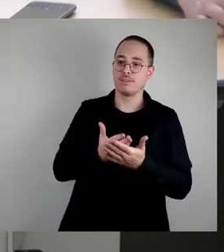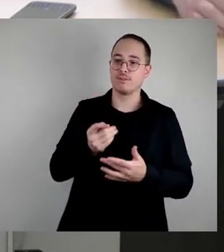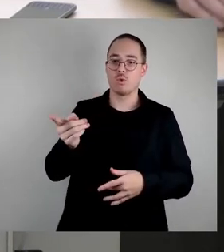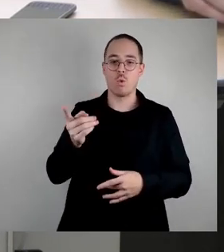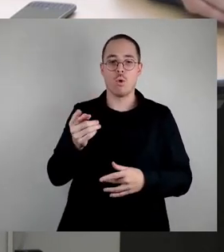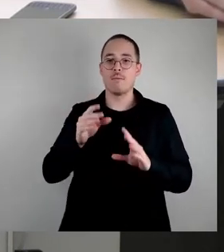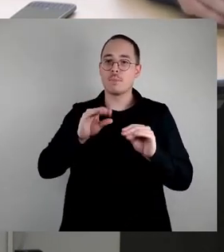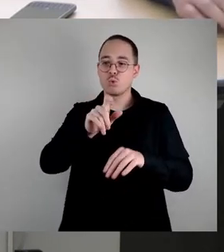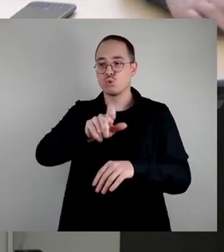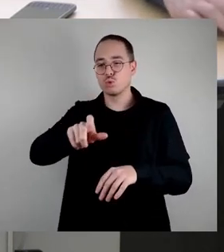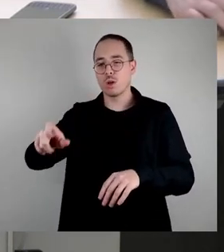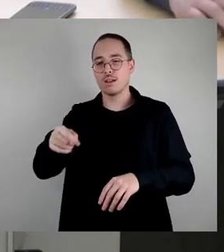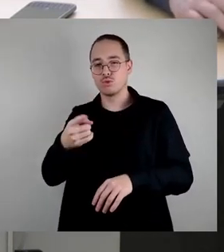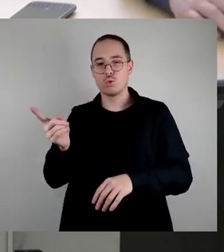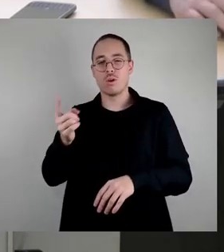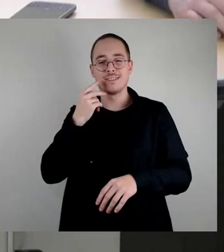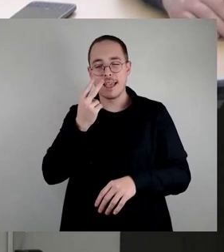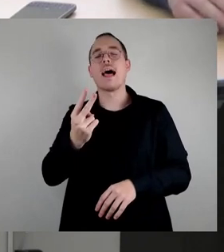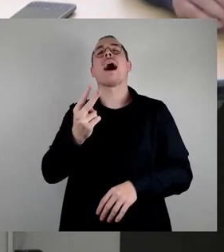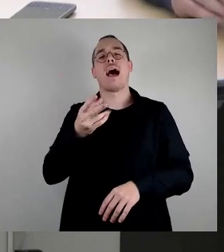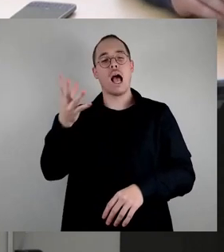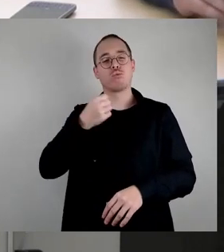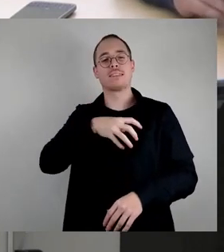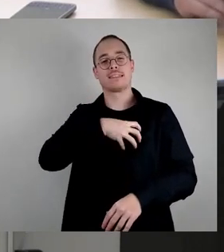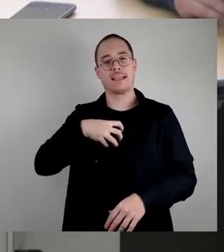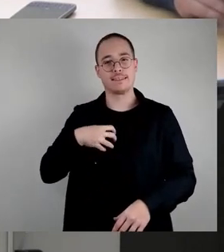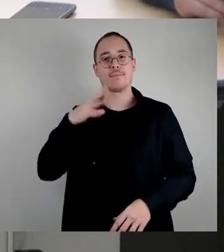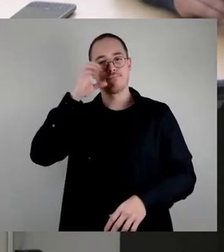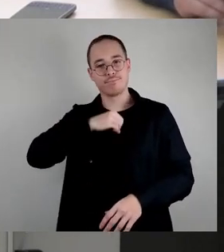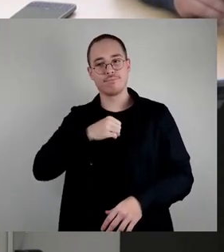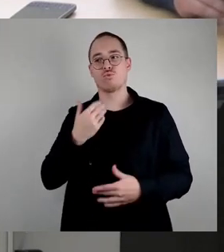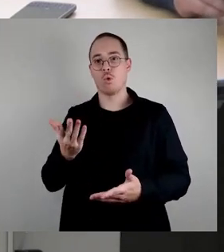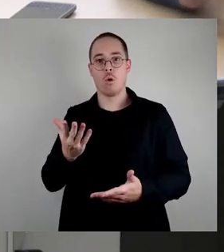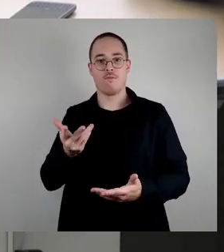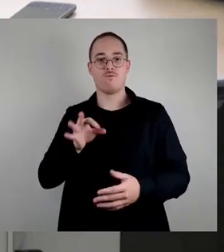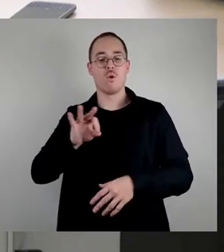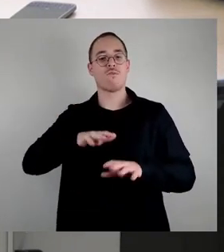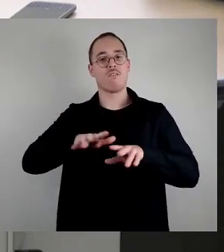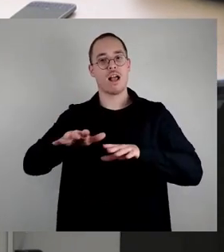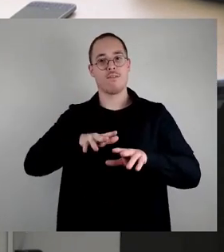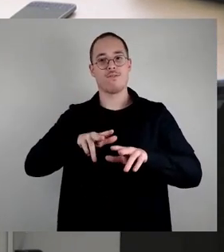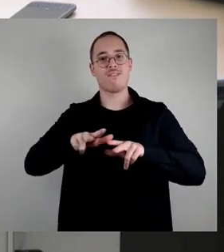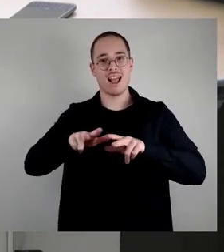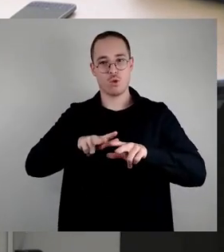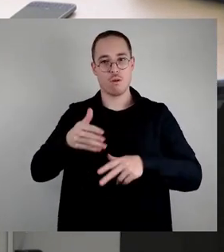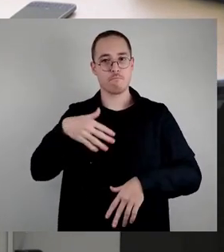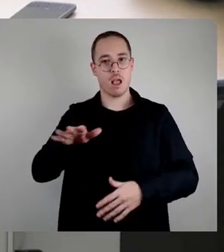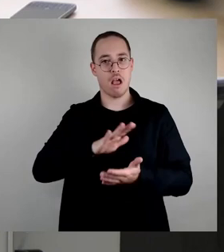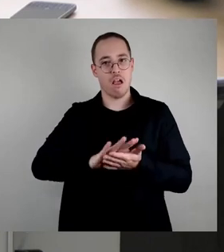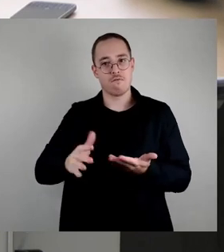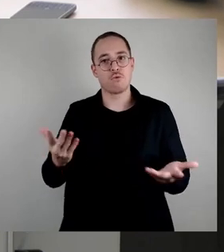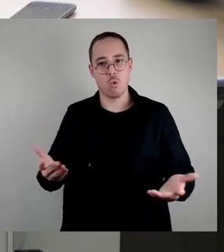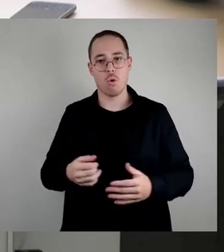was bei zukünftiger digitaler Verwaltung von großer Bedeutung sein kann. Und auch für Unternehmen kann es interessant sein, über